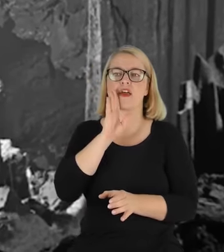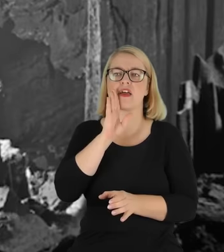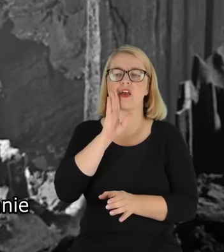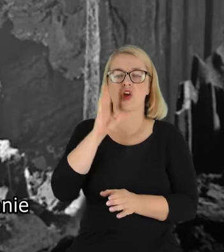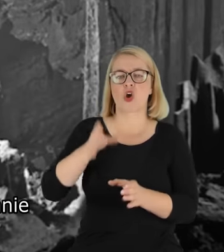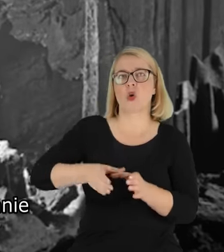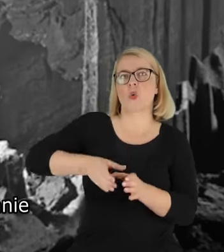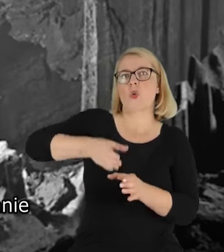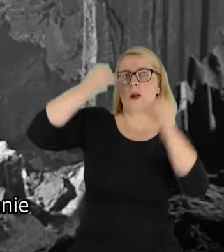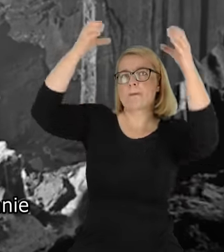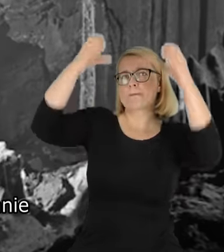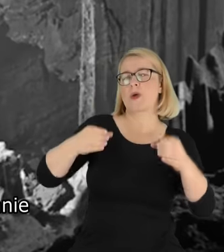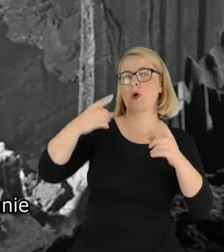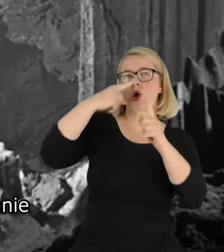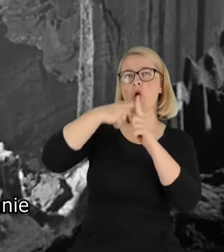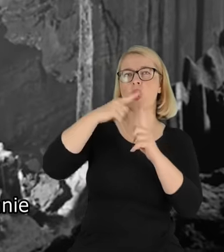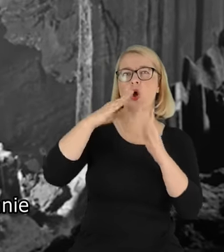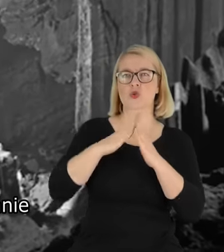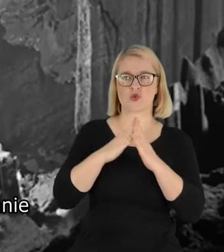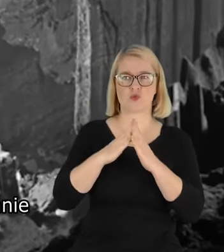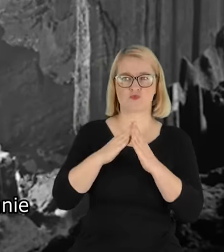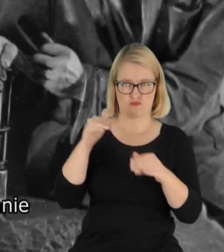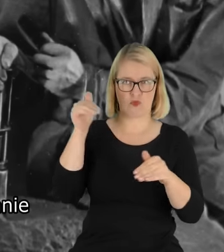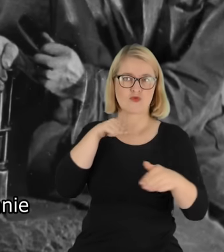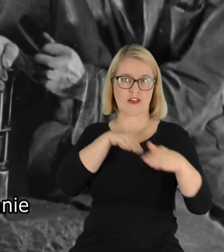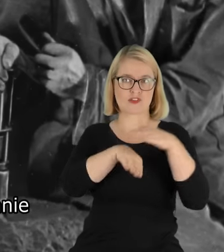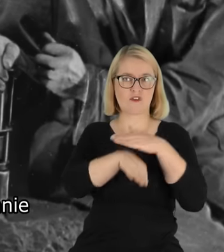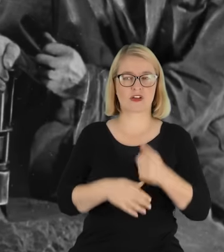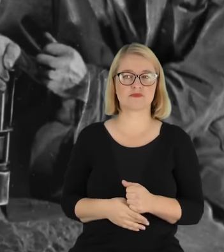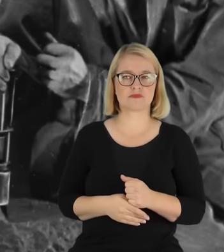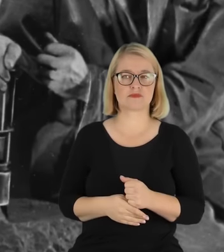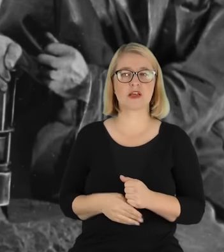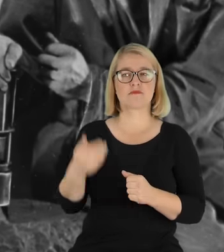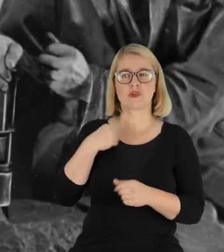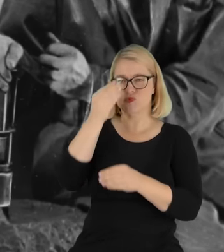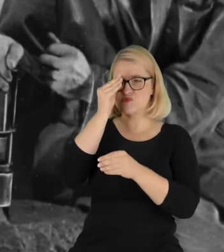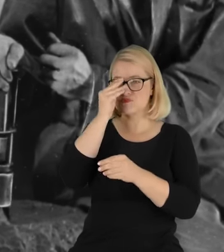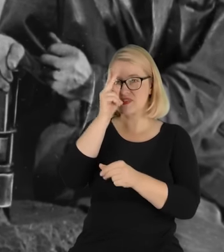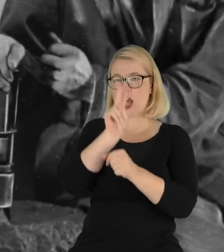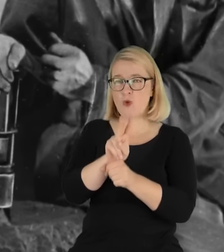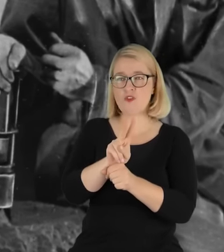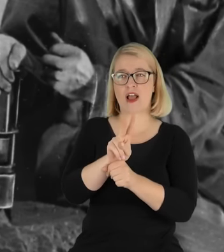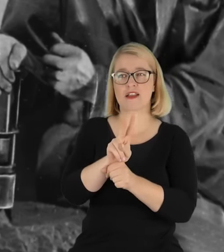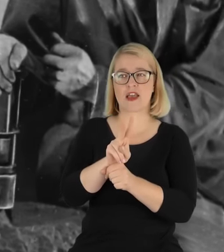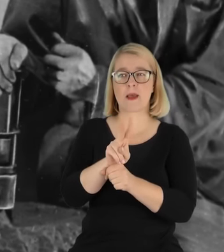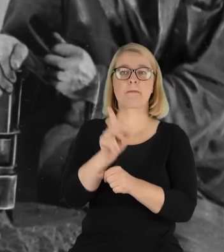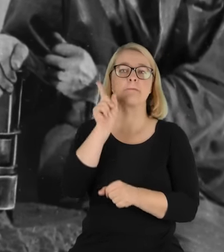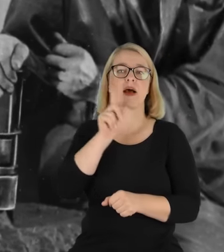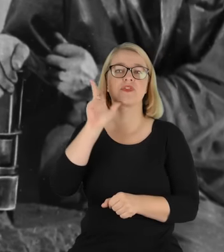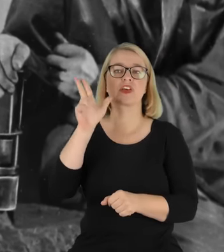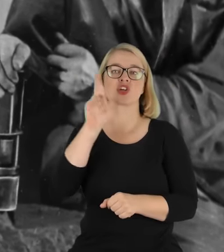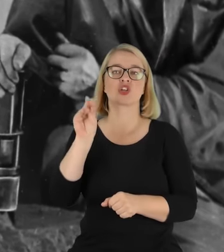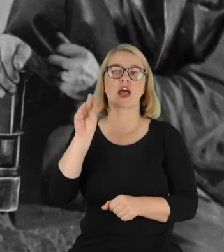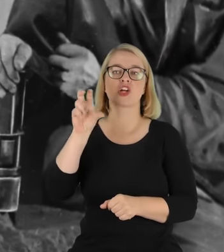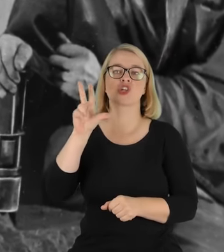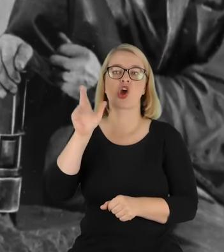mieściła. Profesor Długosz miał wielkie zaufanie do pana Krzeczkowskiego, ponieważ razem oni chodzili w te